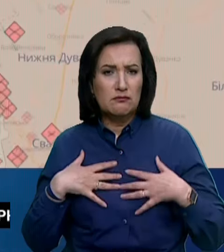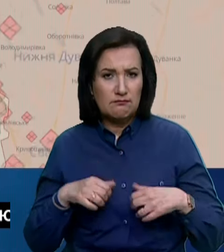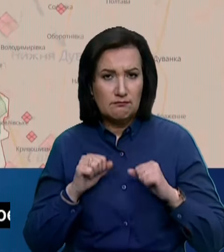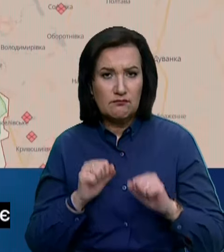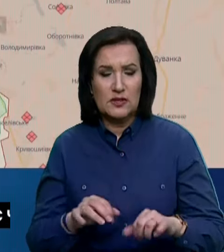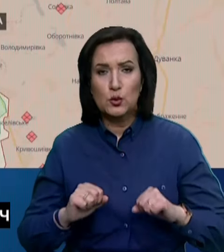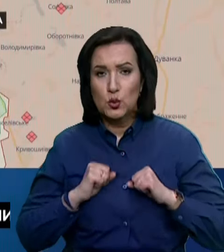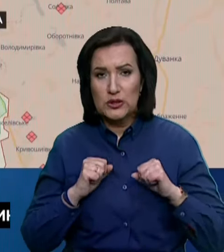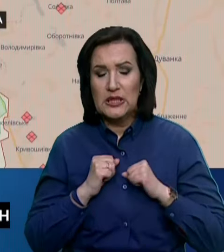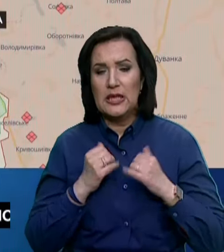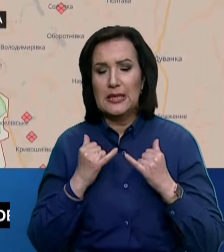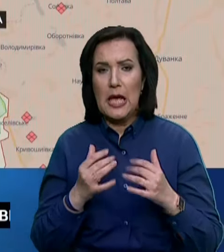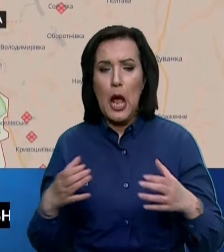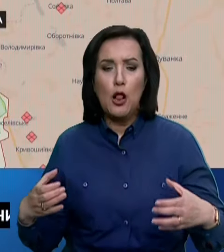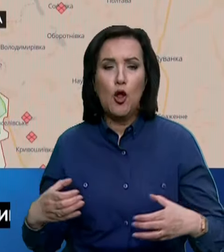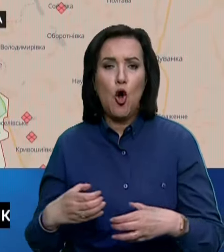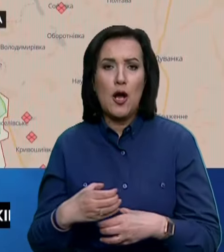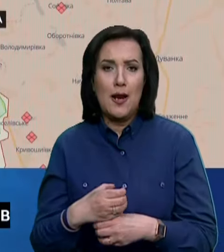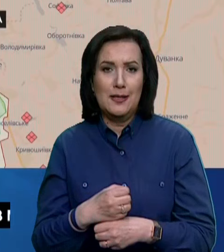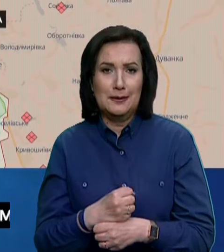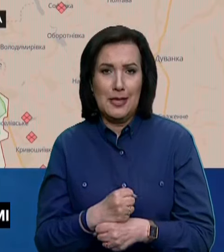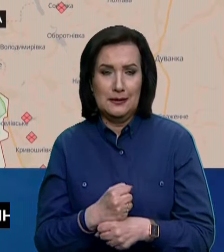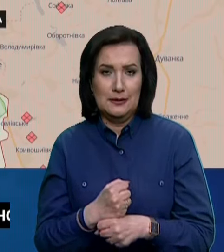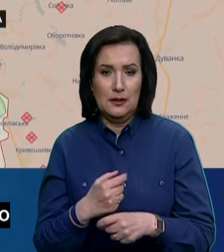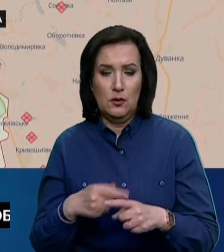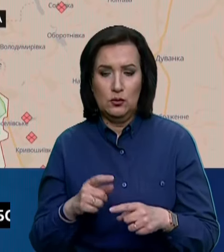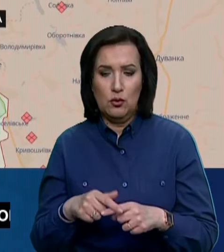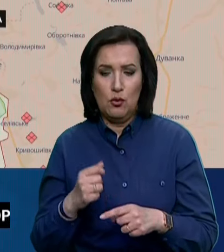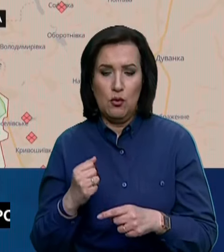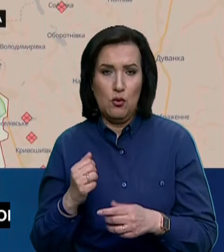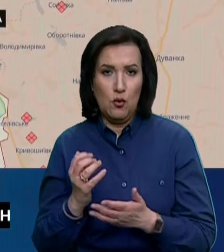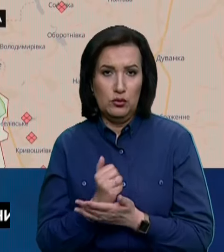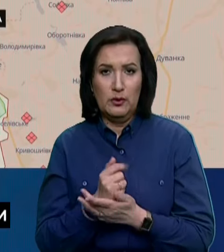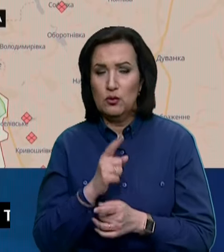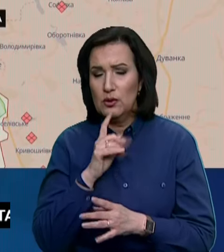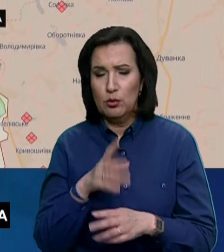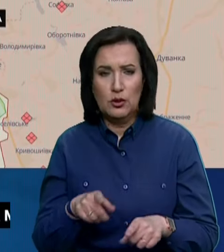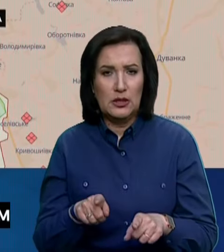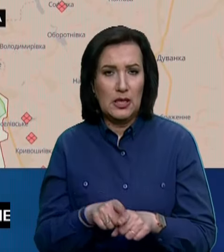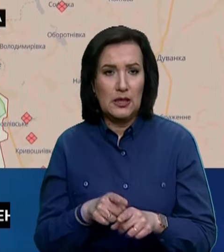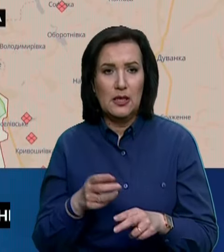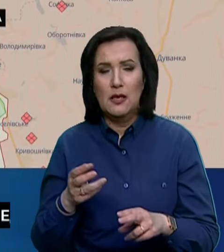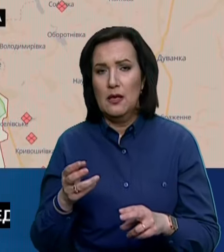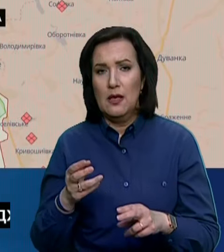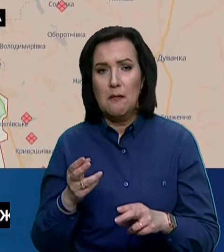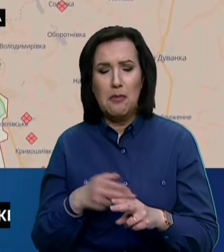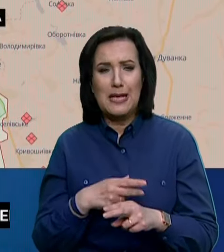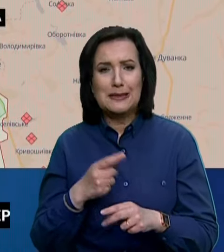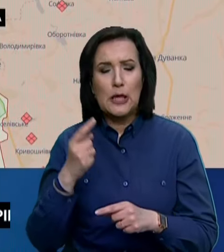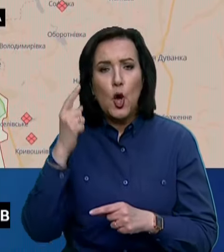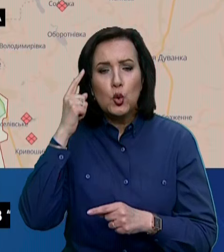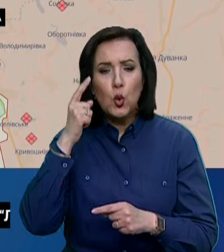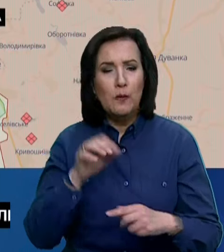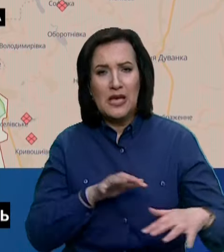зусилля для, власне, локалізації цього успіху, що тут не буде таких бездумних контратак з наказом